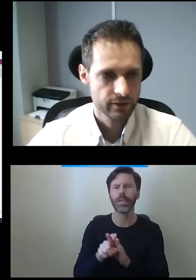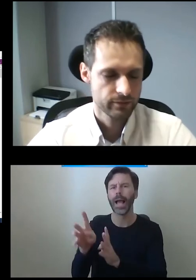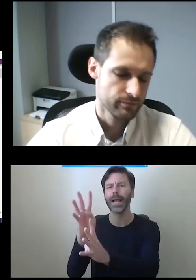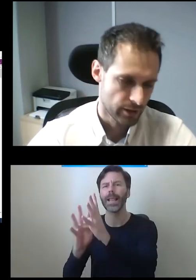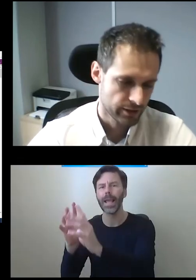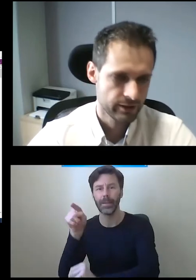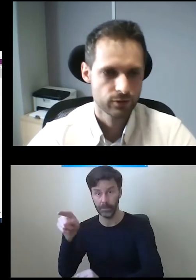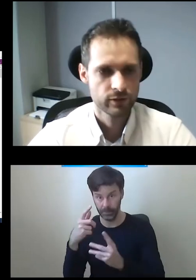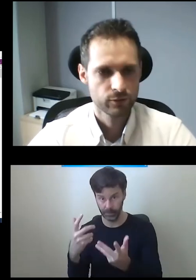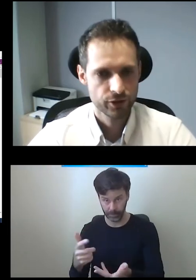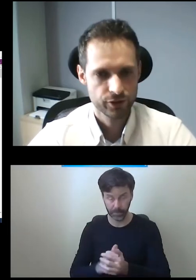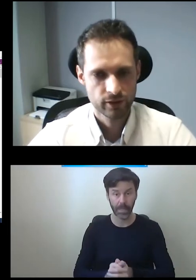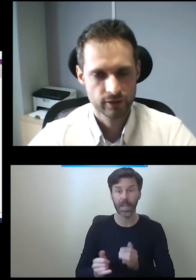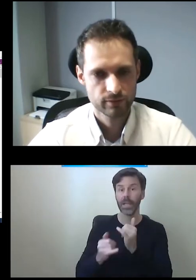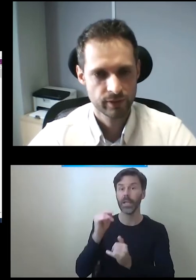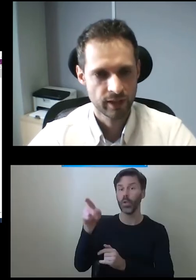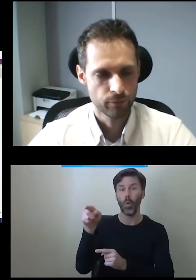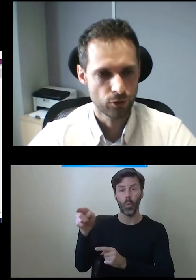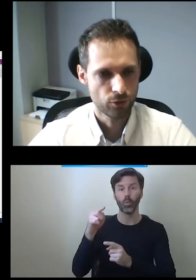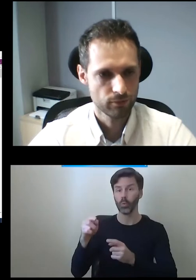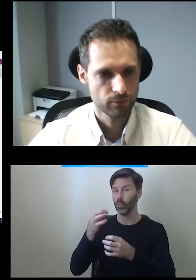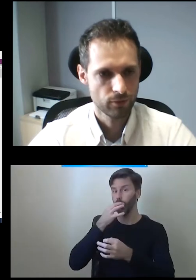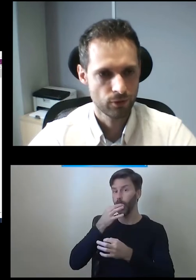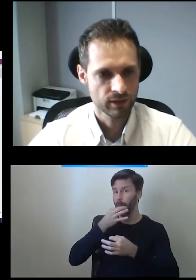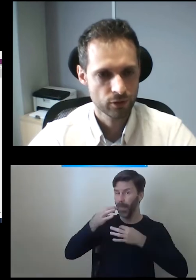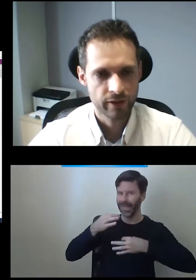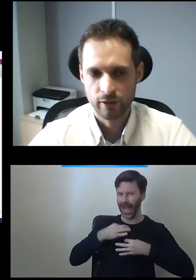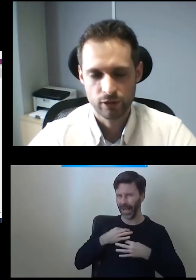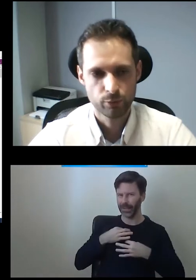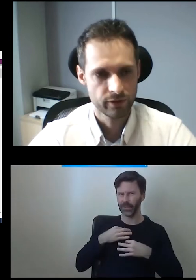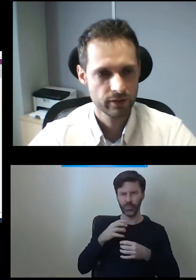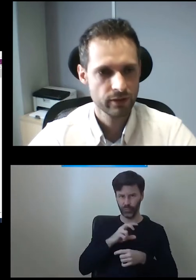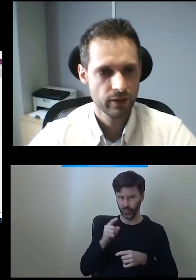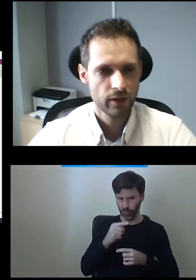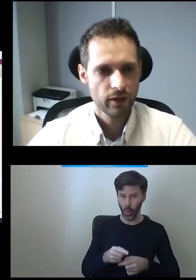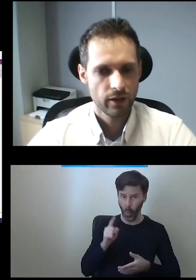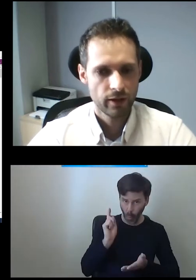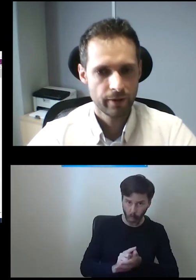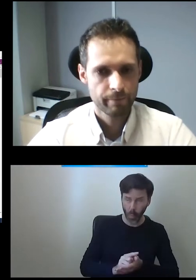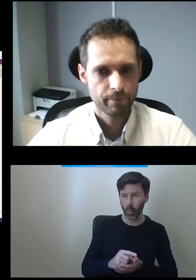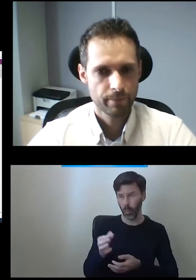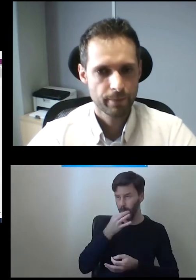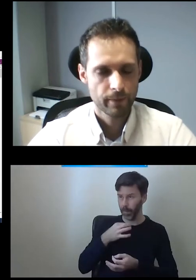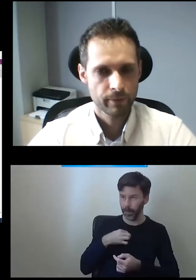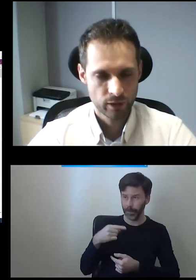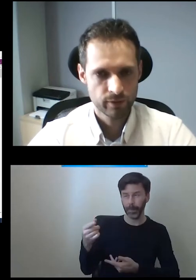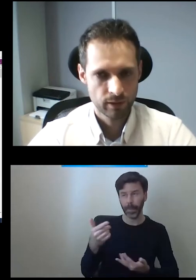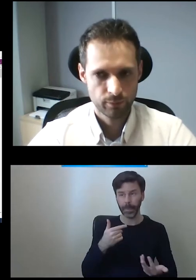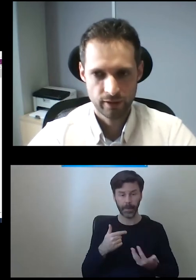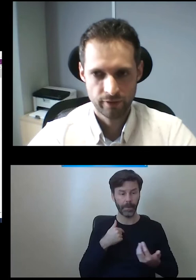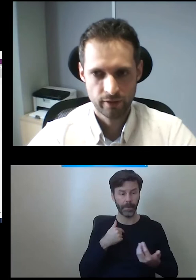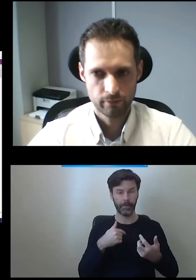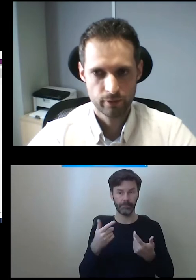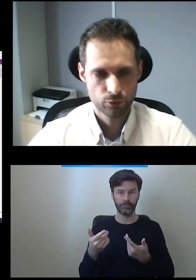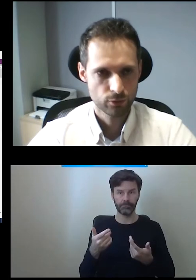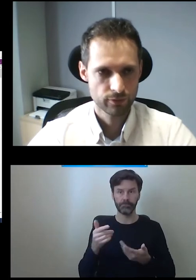Klient, architekt, który zgłasza się do nas z pytaniem o zamontowanie tego typu windy, pracujemy z nim na